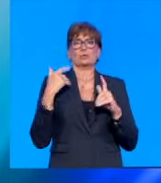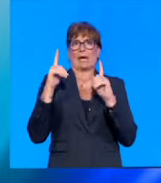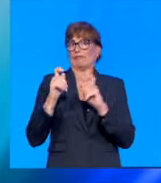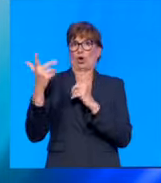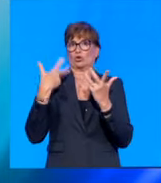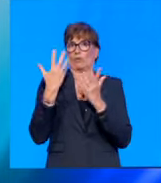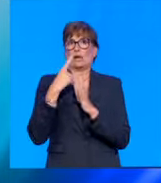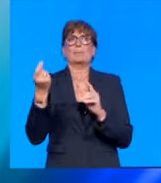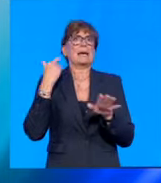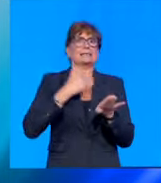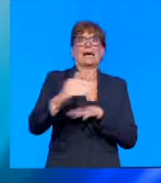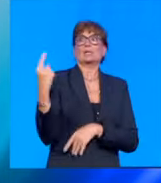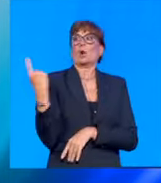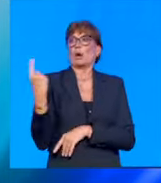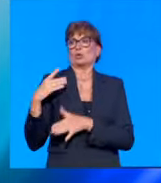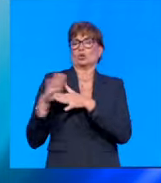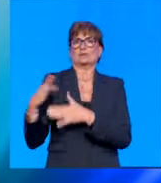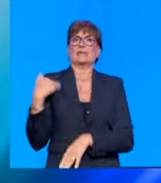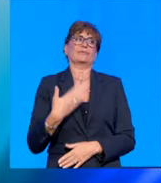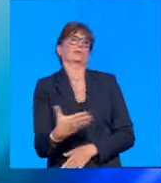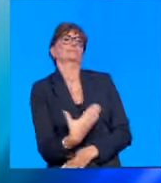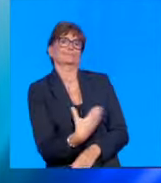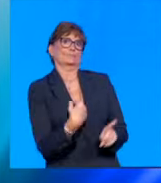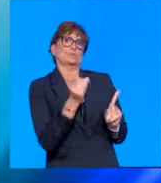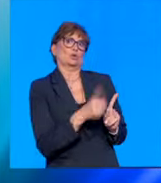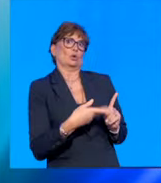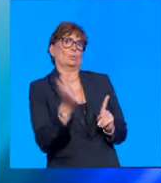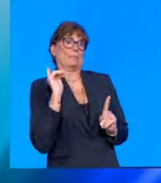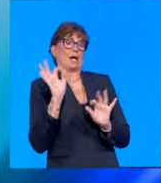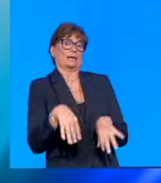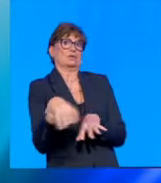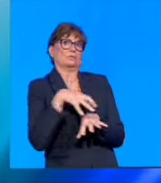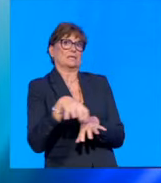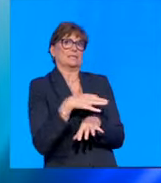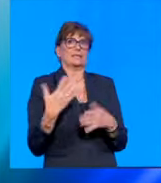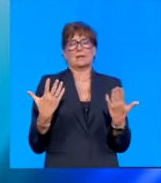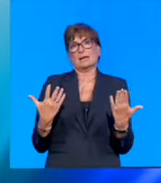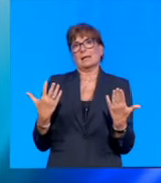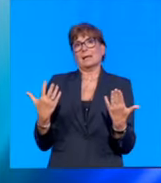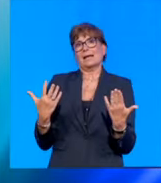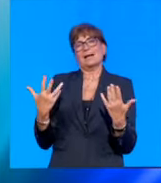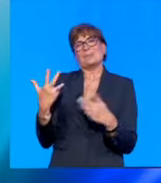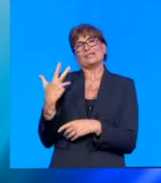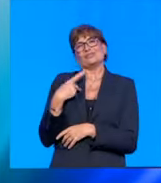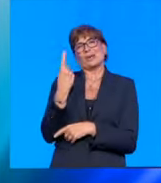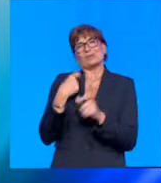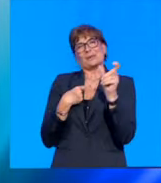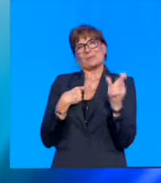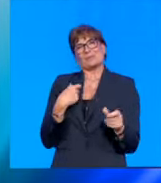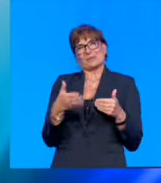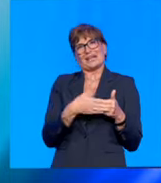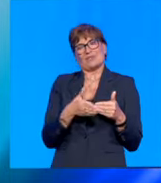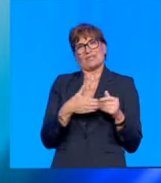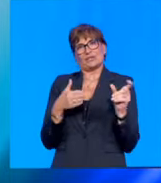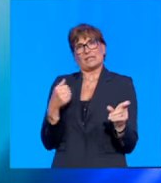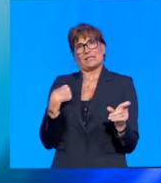ritardo e qualcuno del mio staff mi ha detto dobbiamo muoverci perché poi arrivano i ministri e c'era una persona vicino